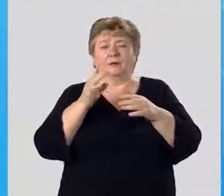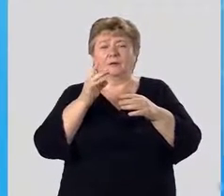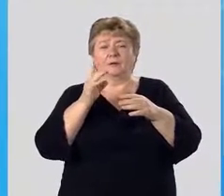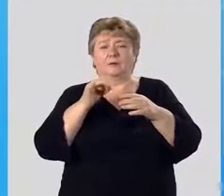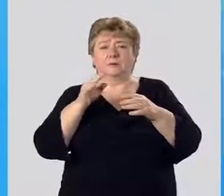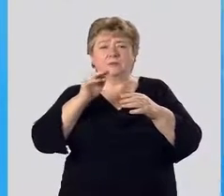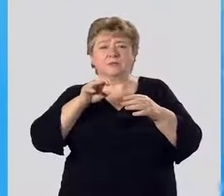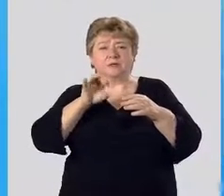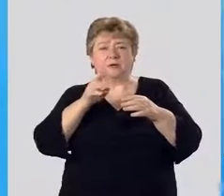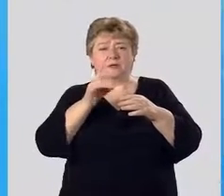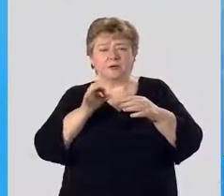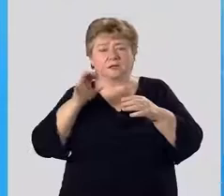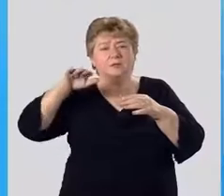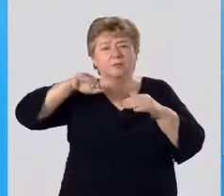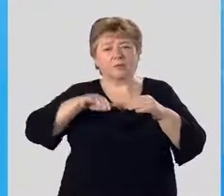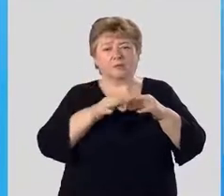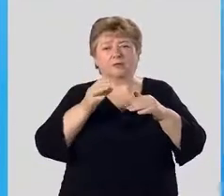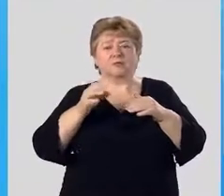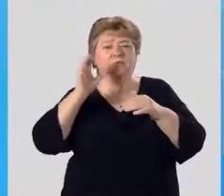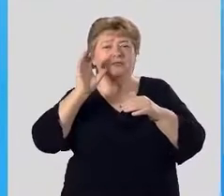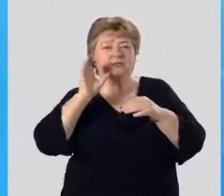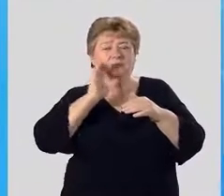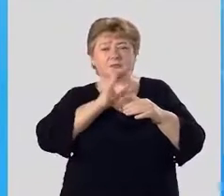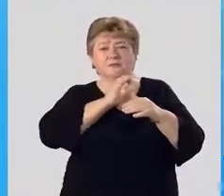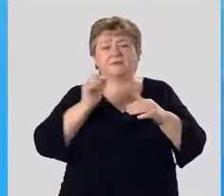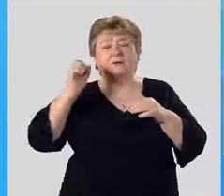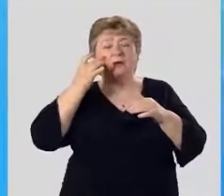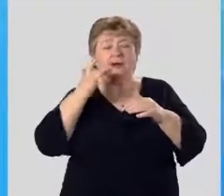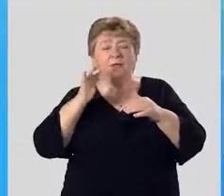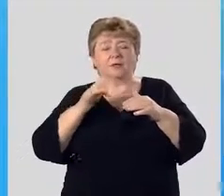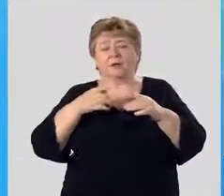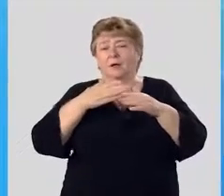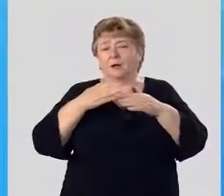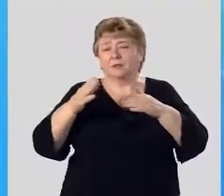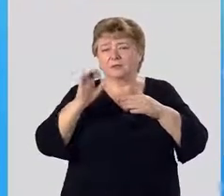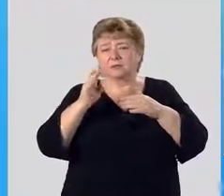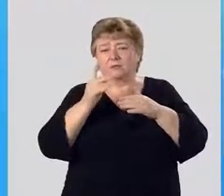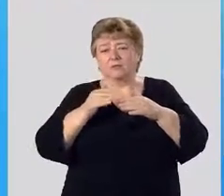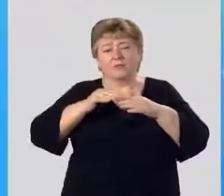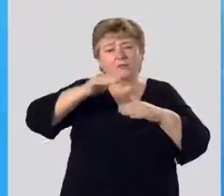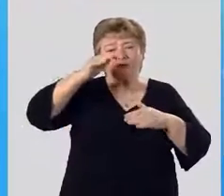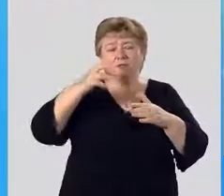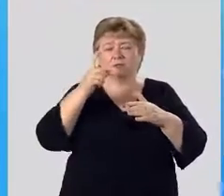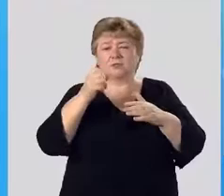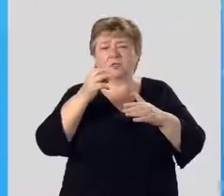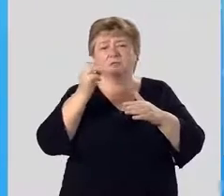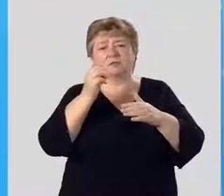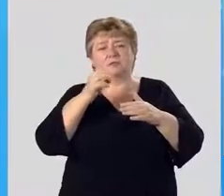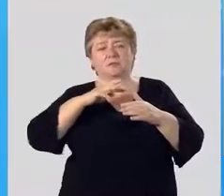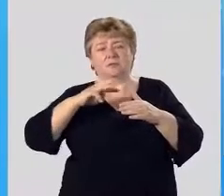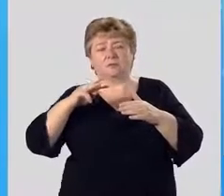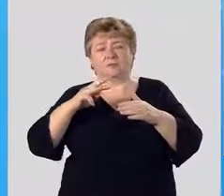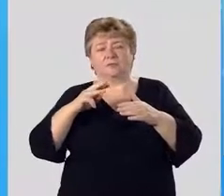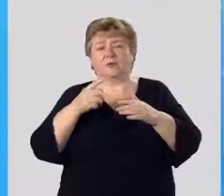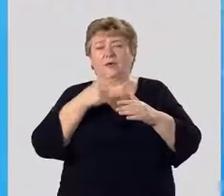рода Тихоокеанское побережье Северной Америки. Отдельные экземпляры секвоя достигают высоты более 110 метров.